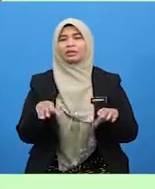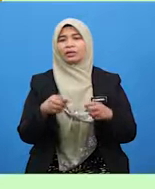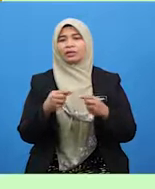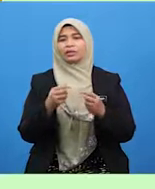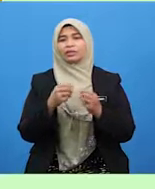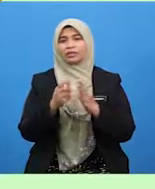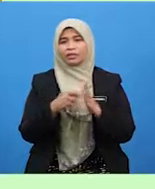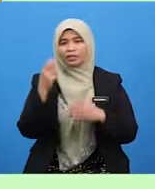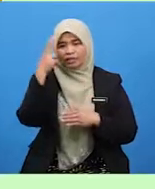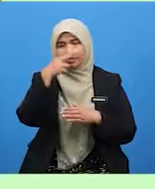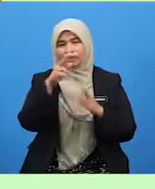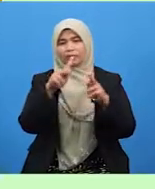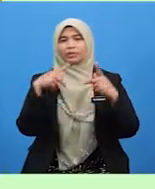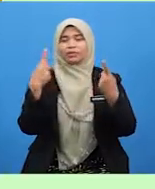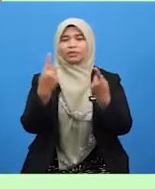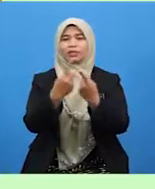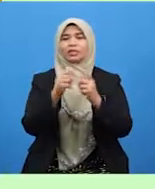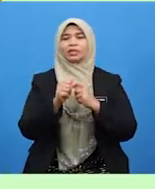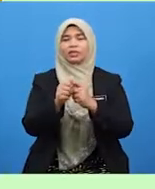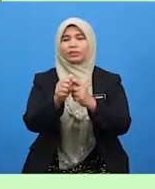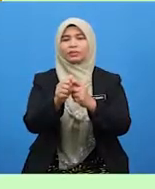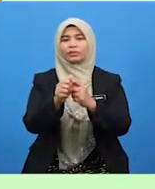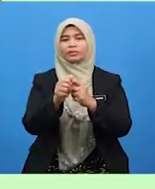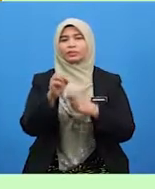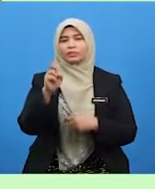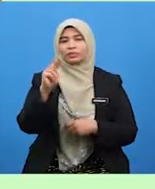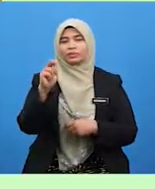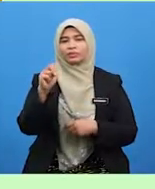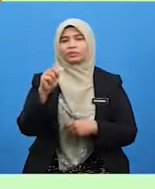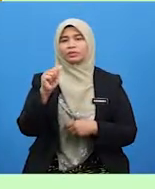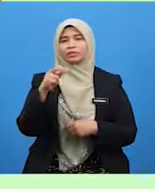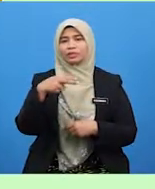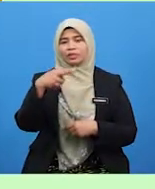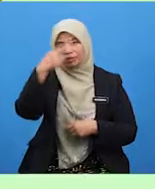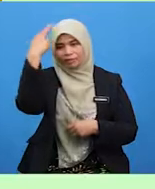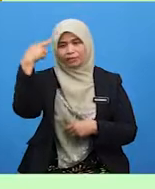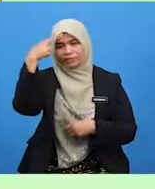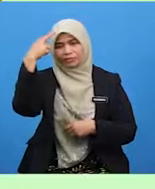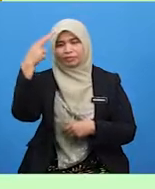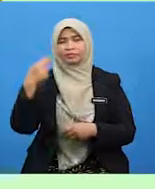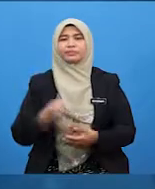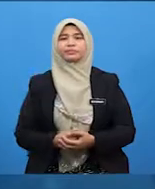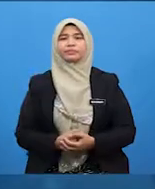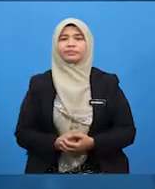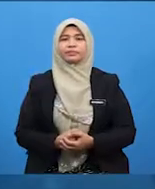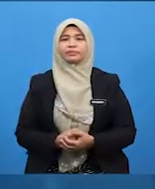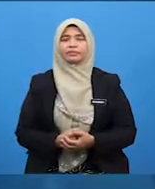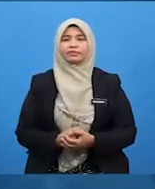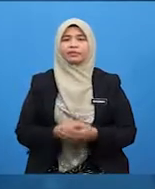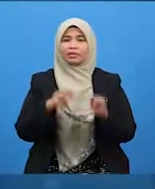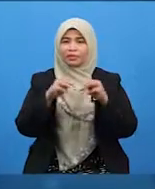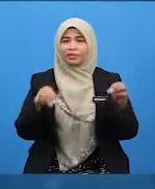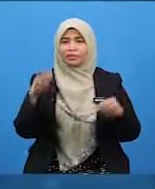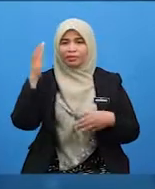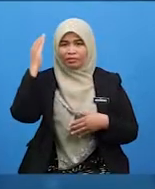terhadap keluarga Mengikut sunnah Rasulullah SAW Murid-murid